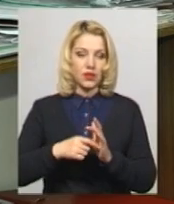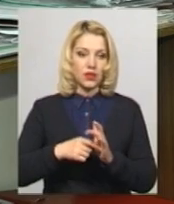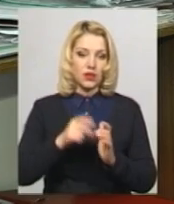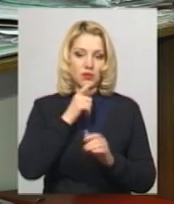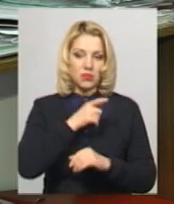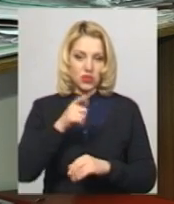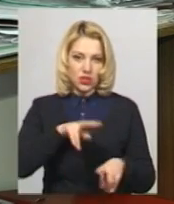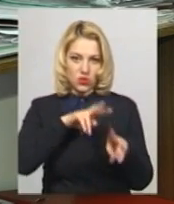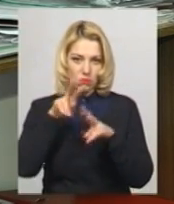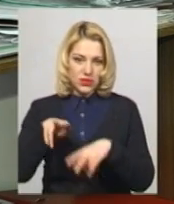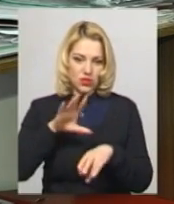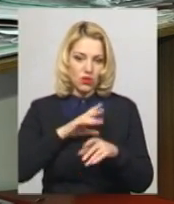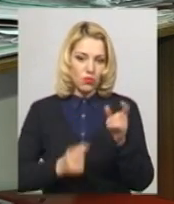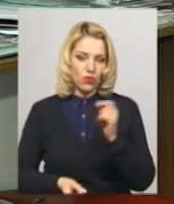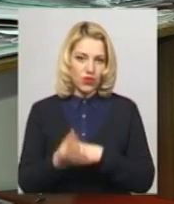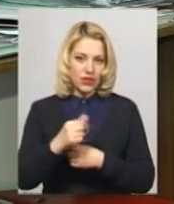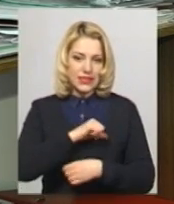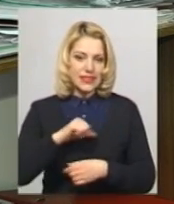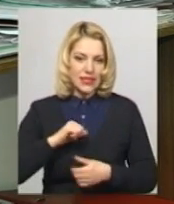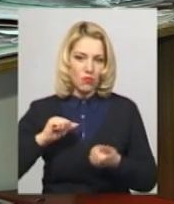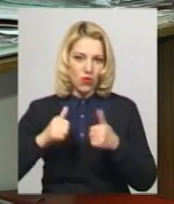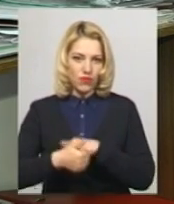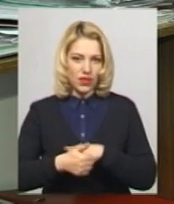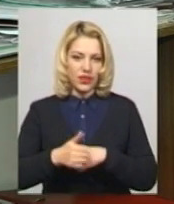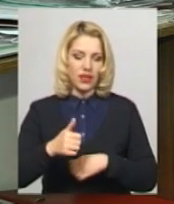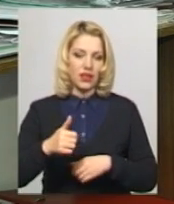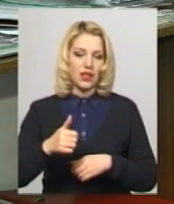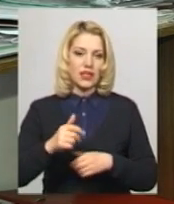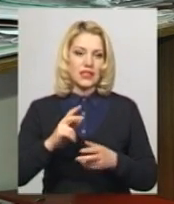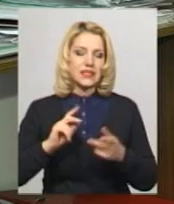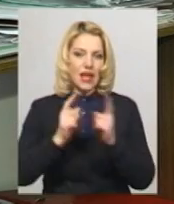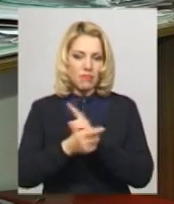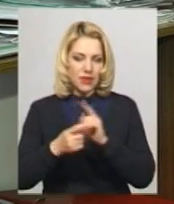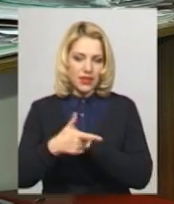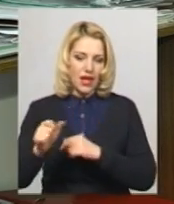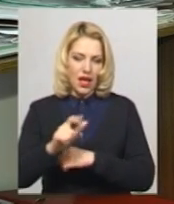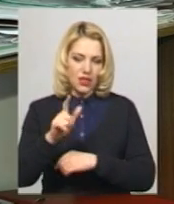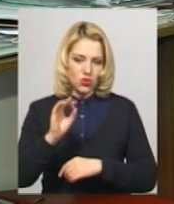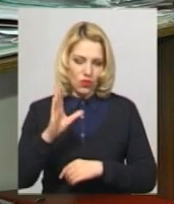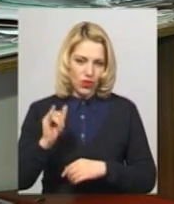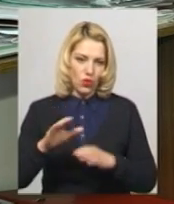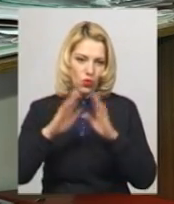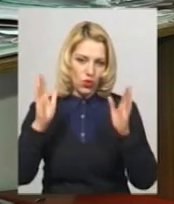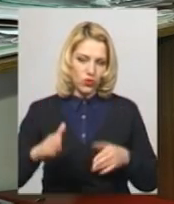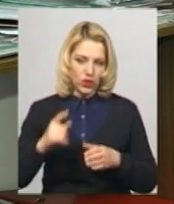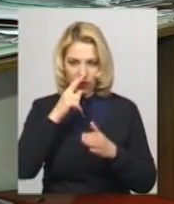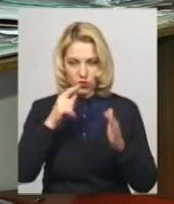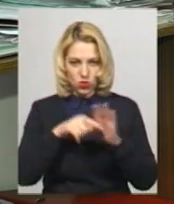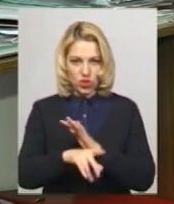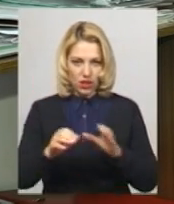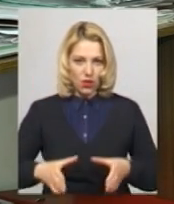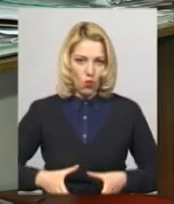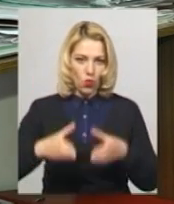обстеження було виявлено самовільна заміна газової колонки і втручання в димові вентиляційні канали. Дані